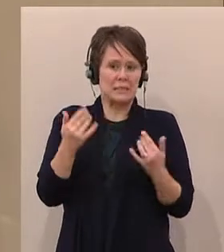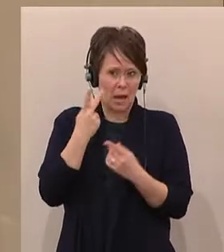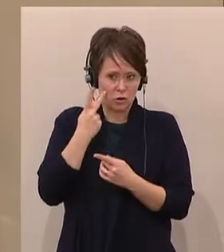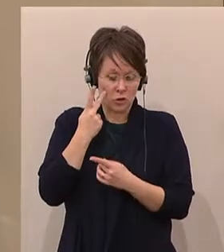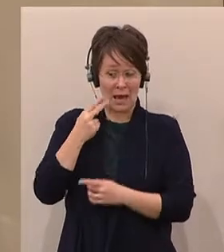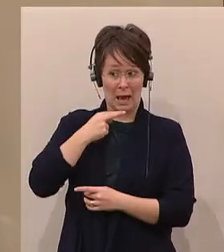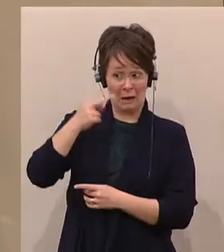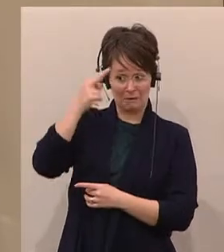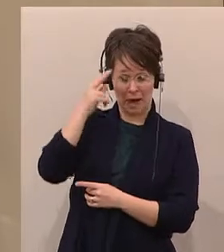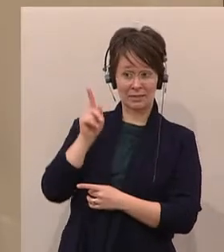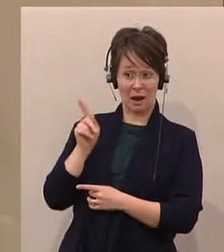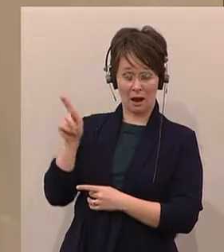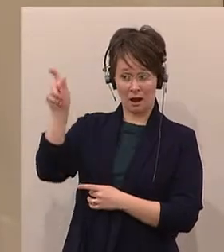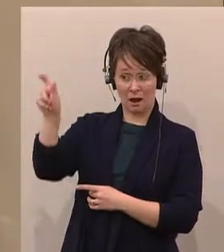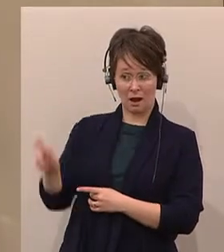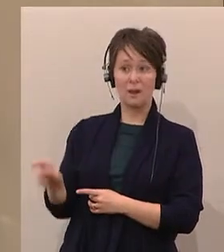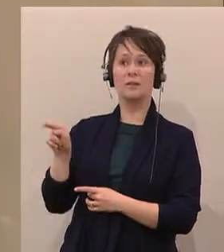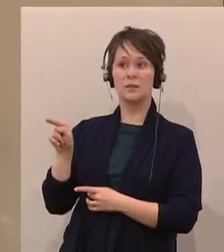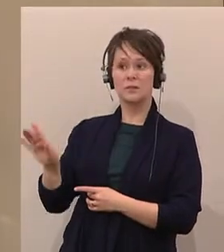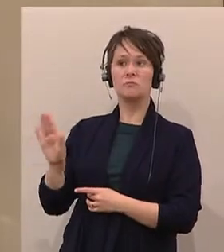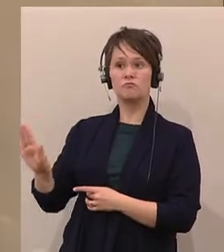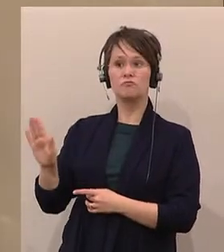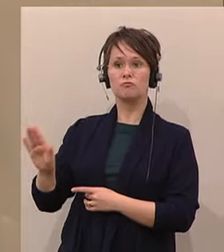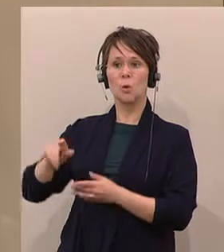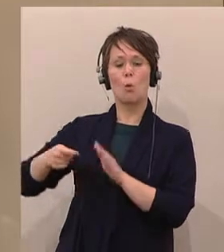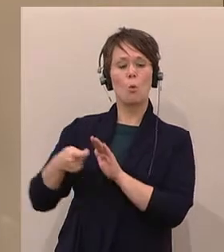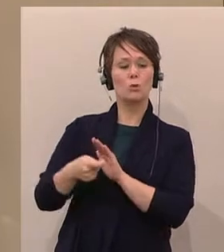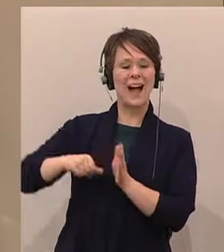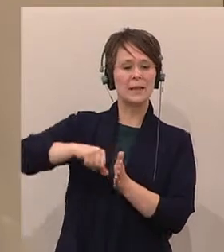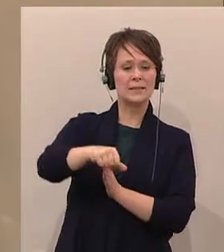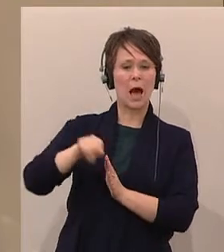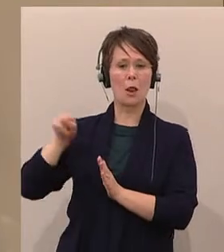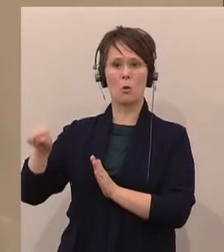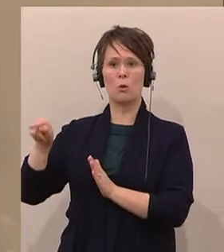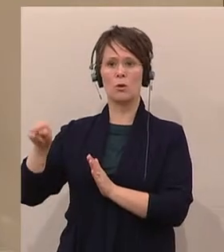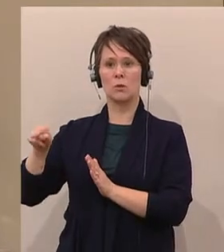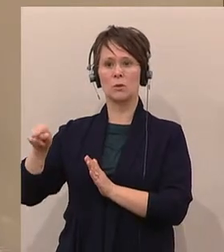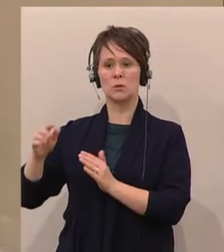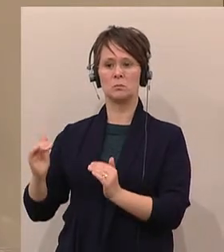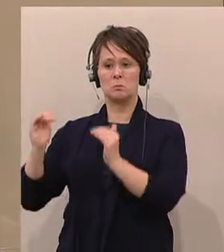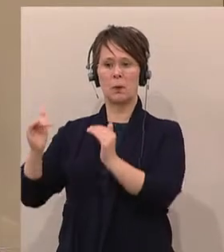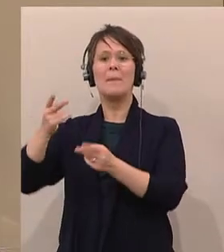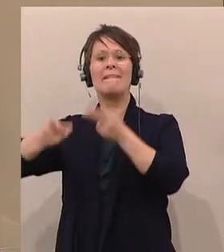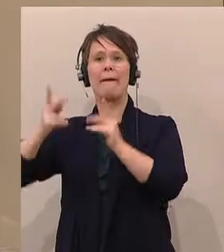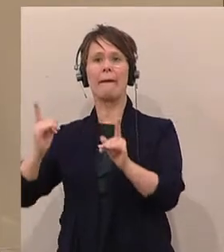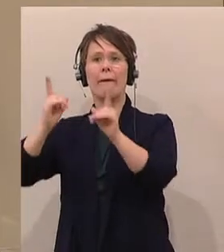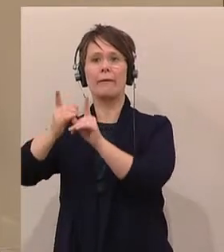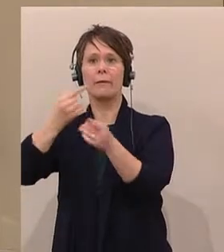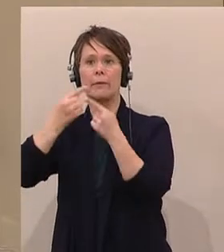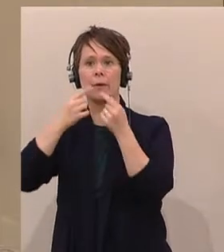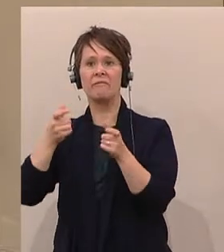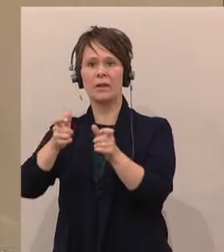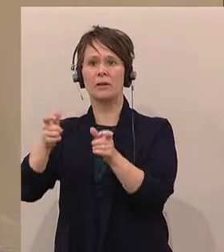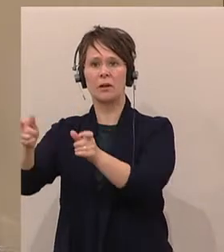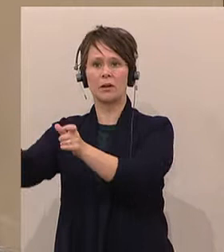festsetzen lassen, ihre Unterhaltszahlungen erneut festsetzen lassen, bei Gericht. Und ab diesem